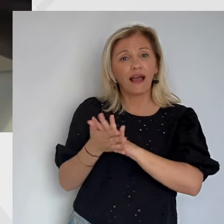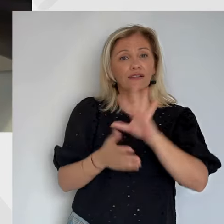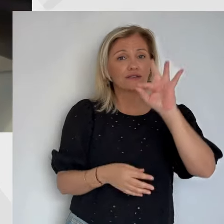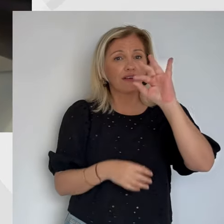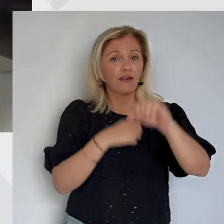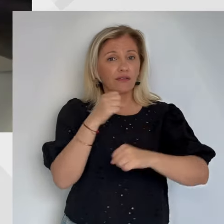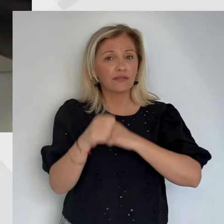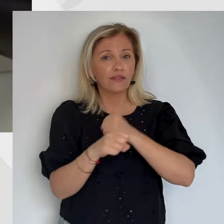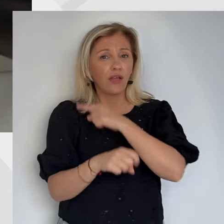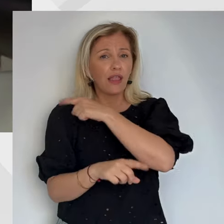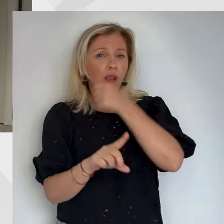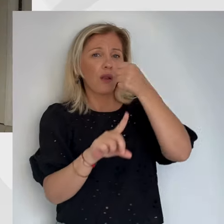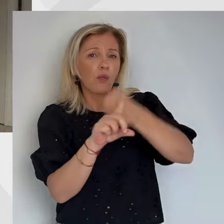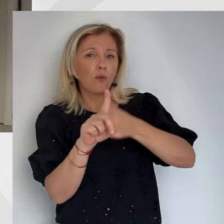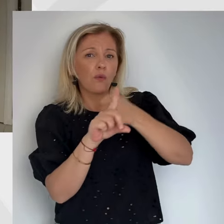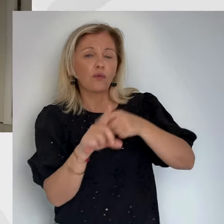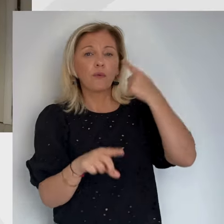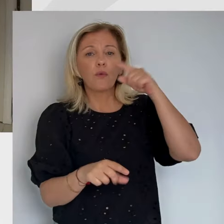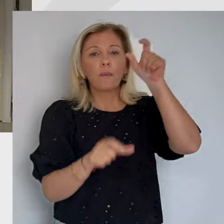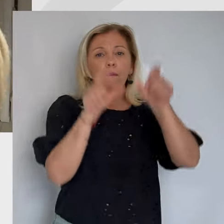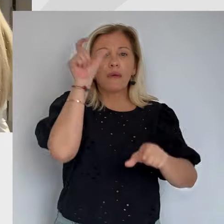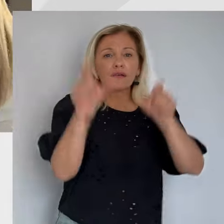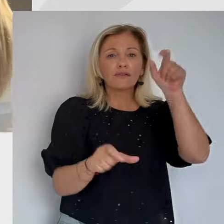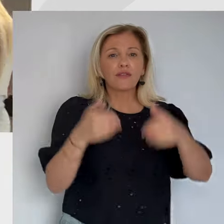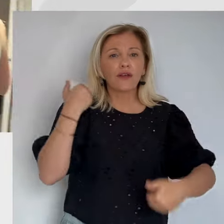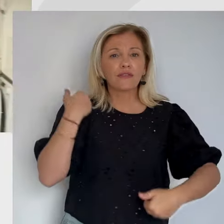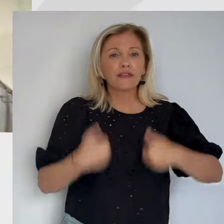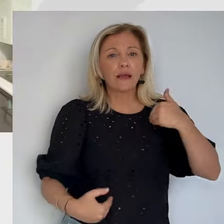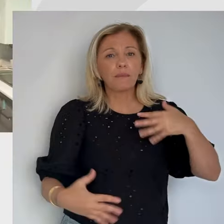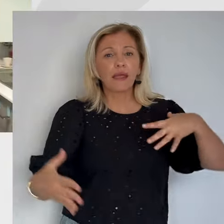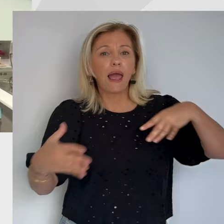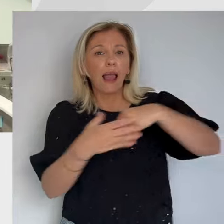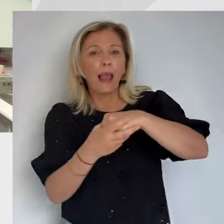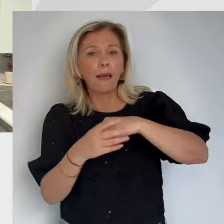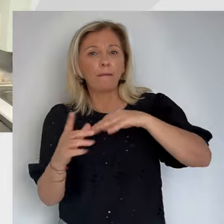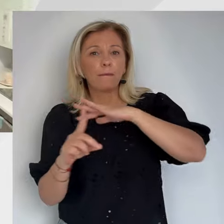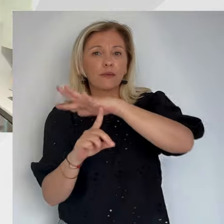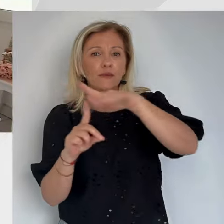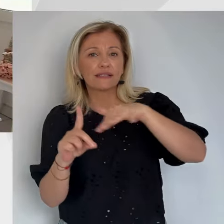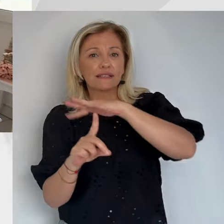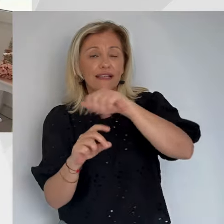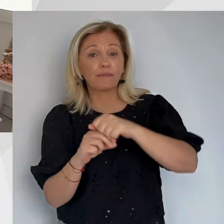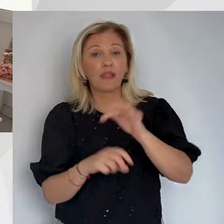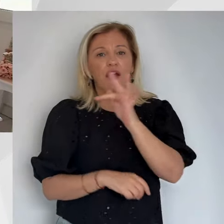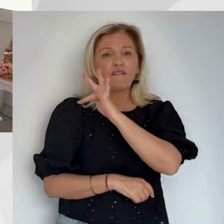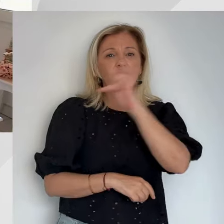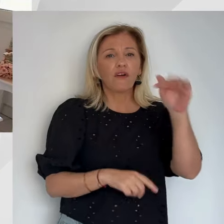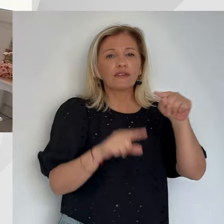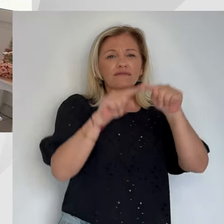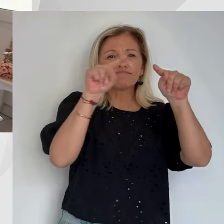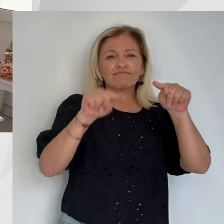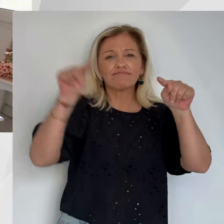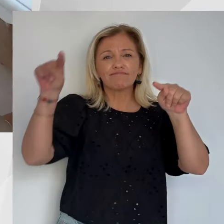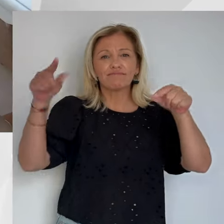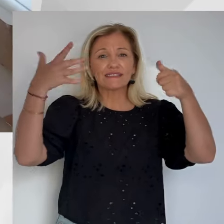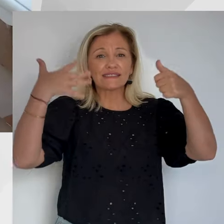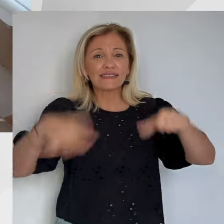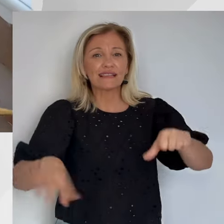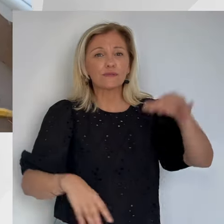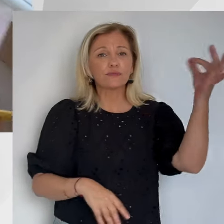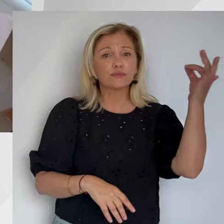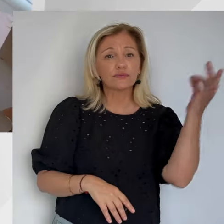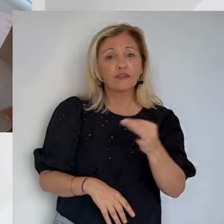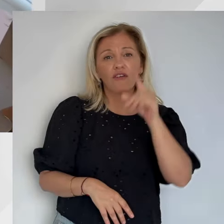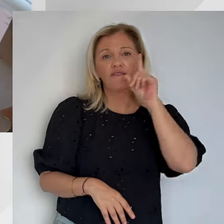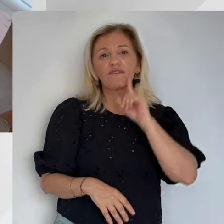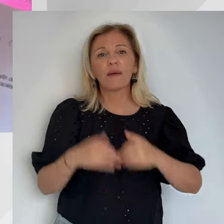surdité et de troubles moteurs, cette cinquantenaire lutte pour inclure pleinement les personnes handicapées dans la société. En France, d'après les statistiques de